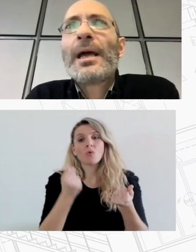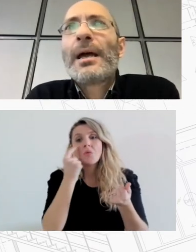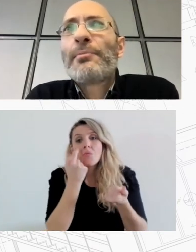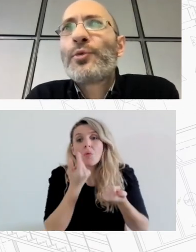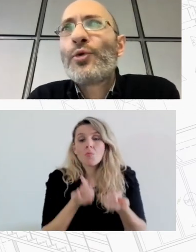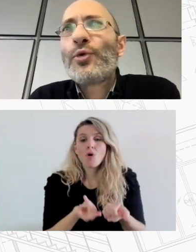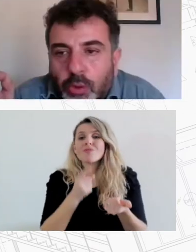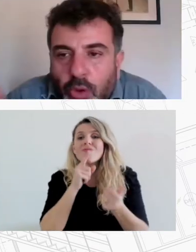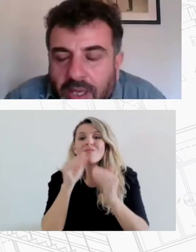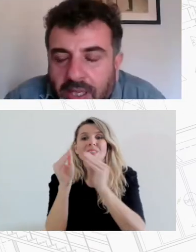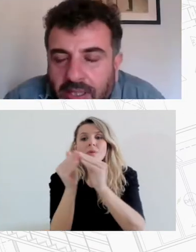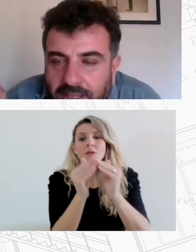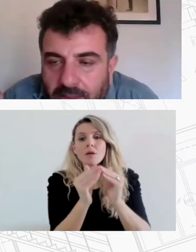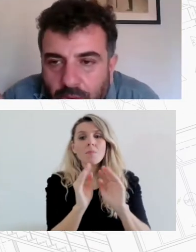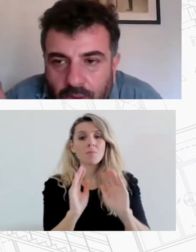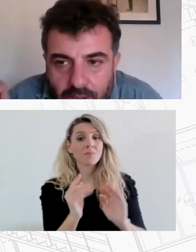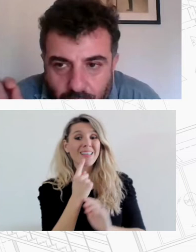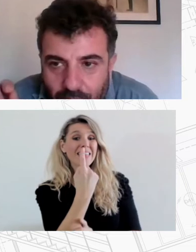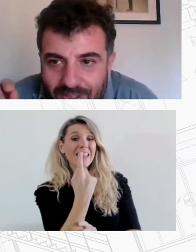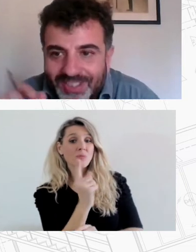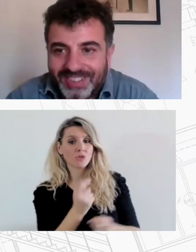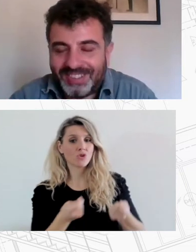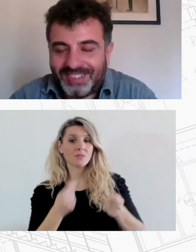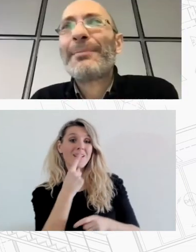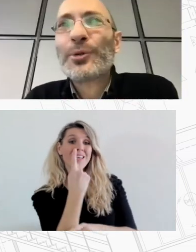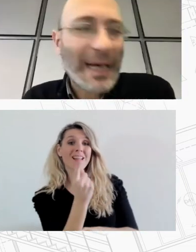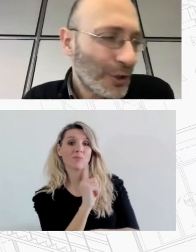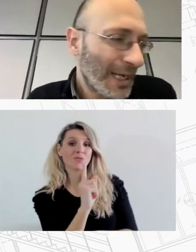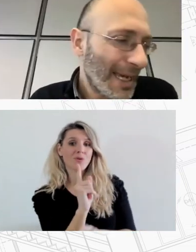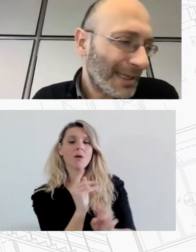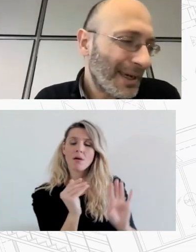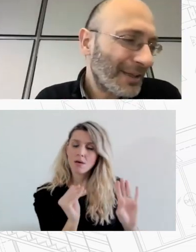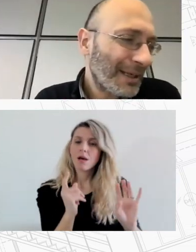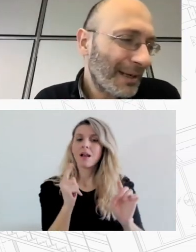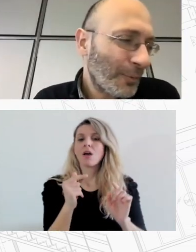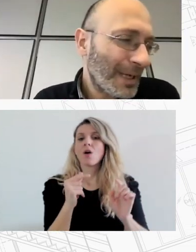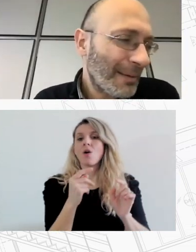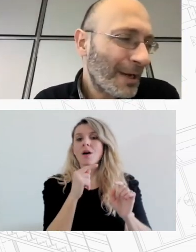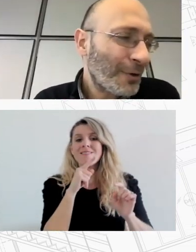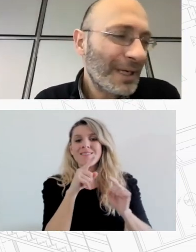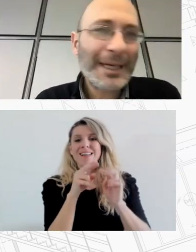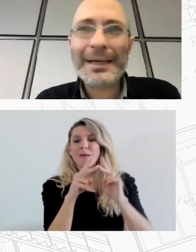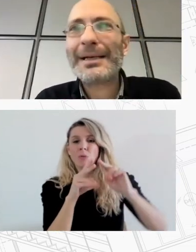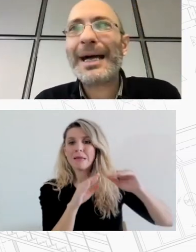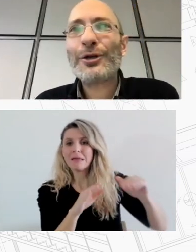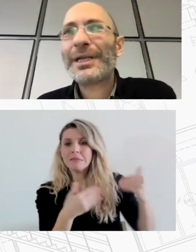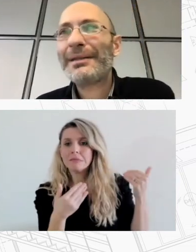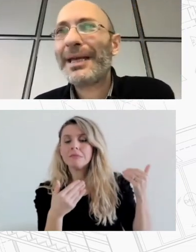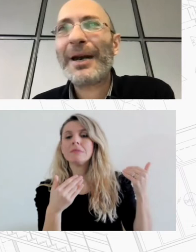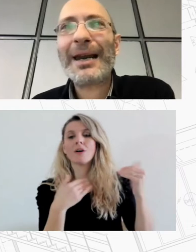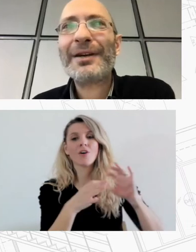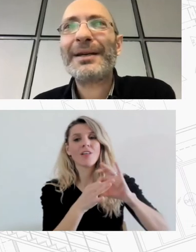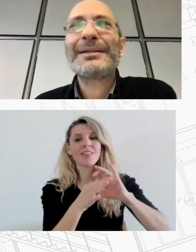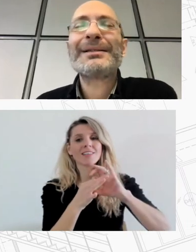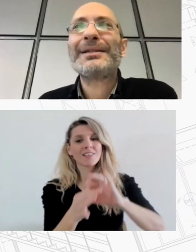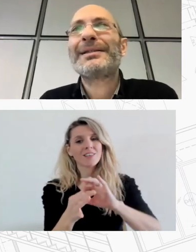Κύριε Γάτσο Πακοπίου έχετε ένα λεπτό Ένα λεπτό Ωραία Τότε θα προσπεράσω λιγάκι αυτή τη λεπτομέρεια μάλλον Άλλωστε θα